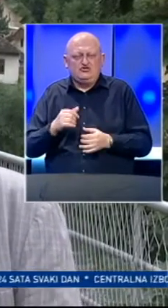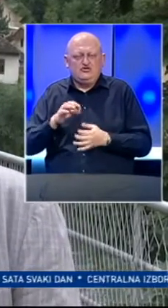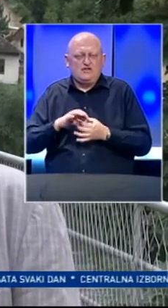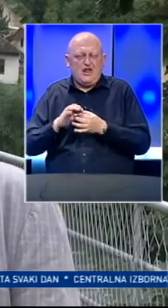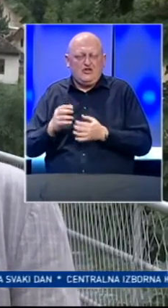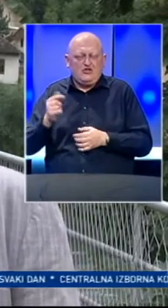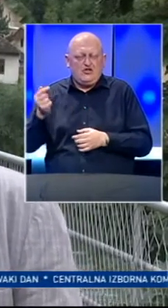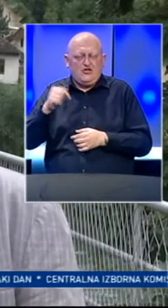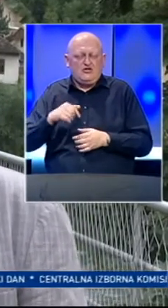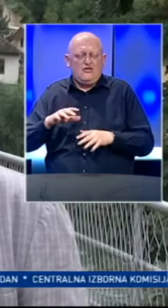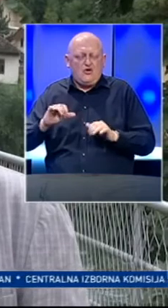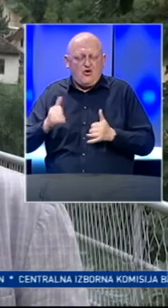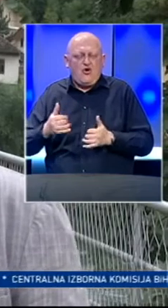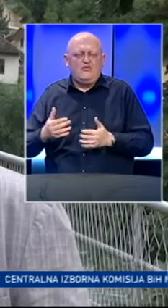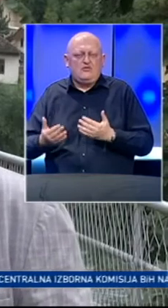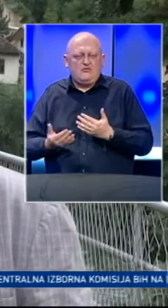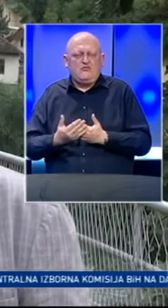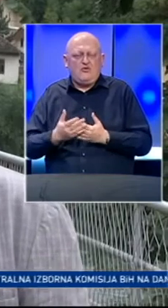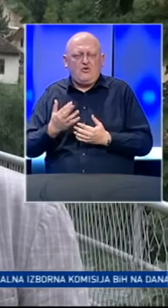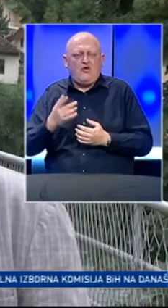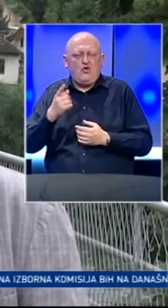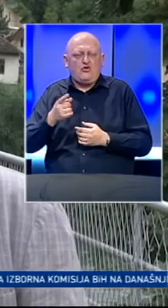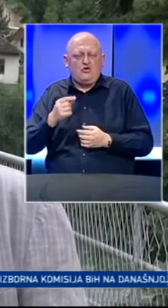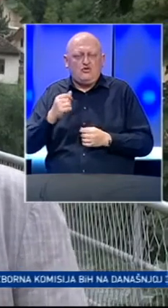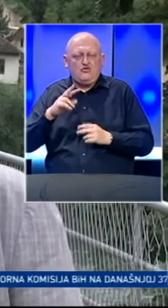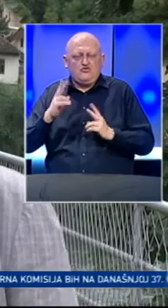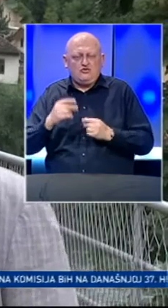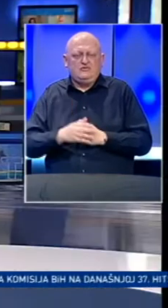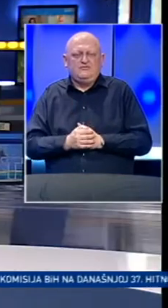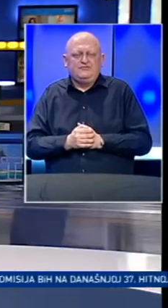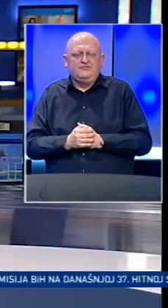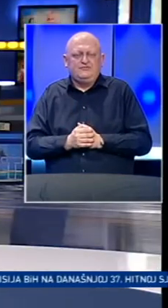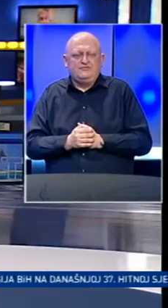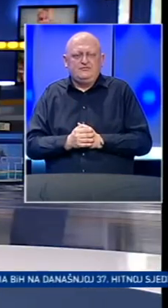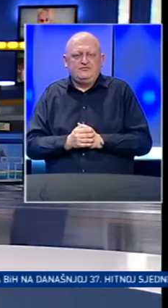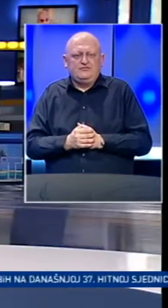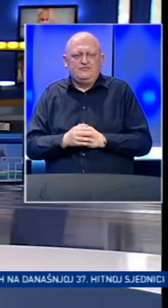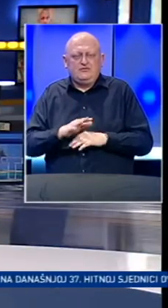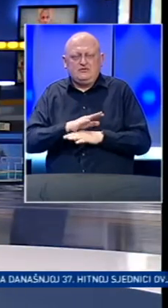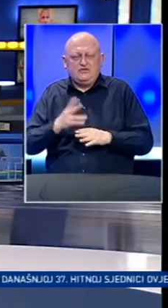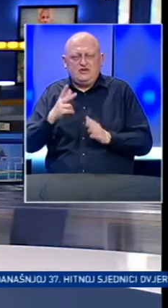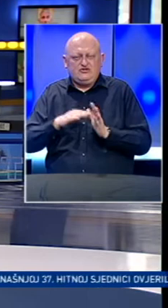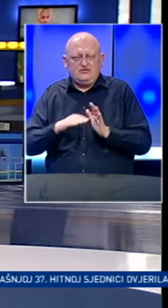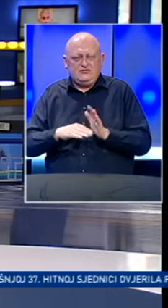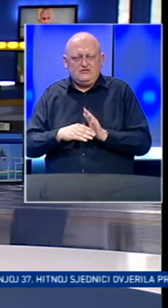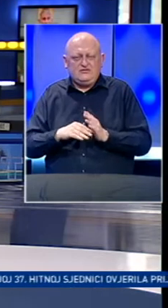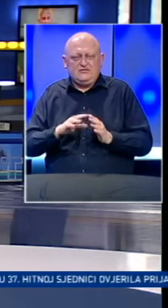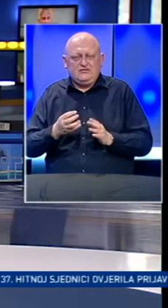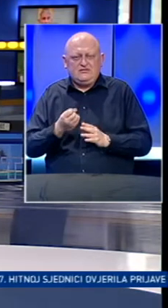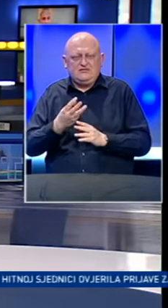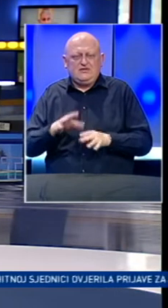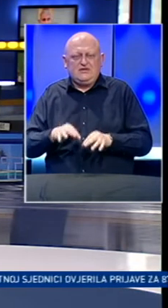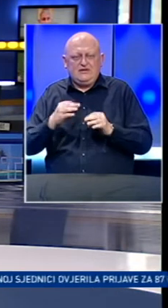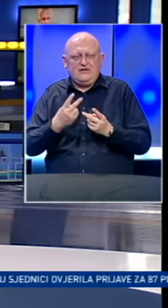dolazi. Ali opet bit će koliko toliko svijeta. Toliko u trećem dnevniku. Sve informacije